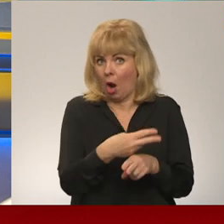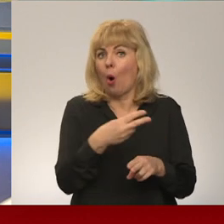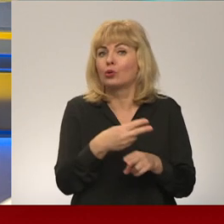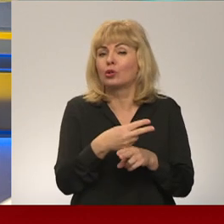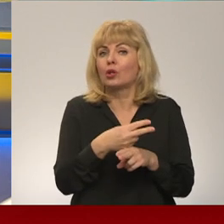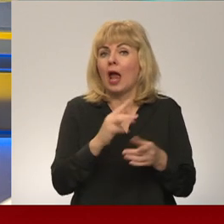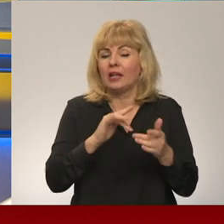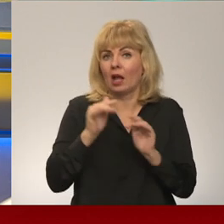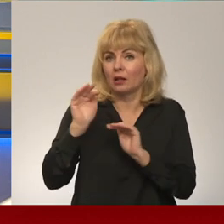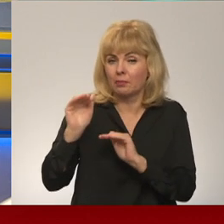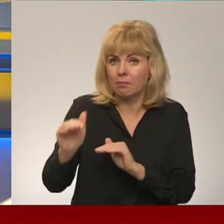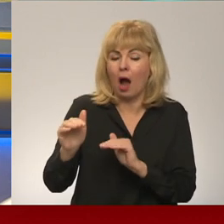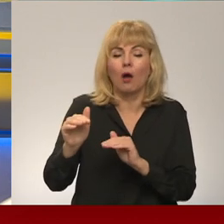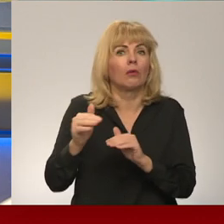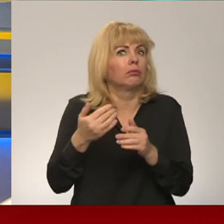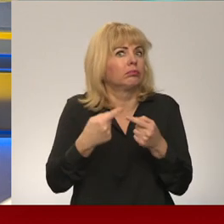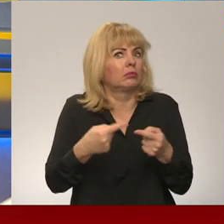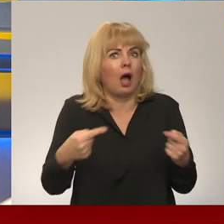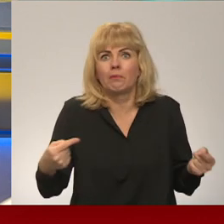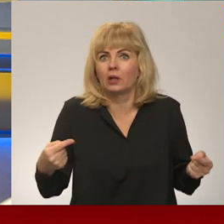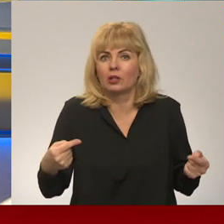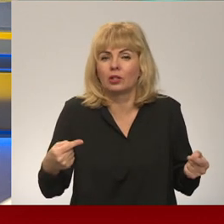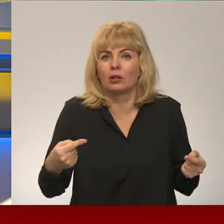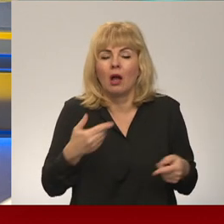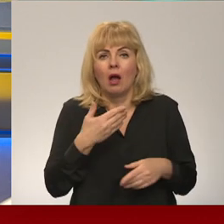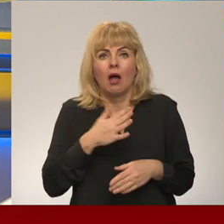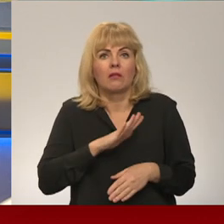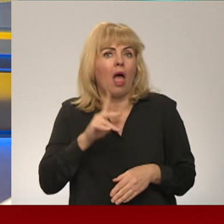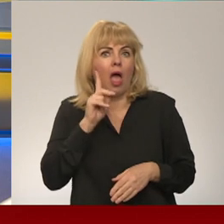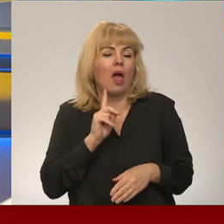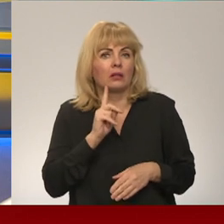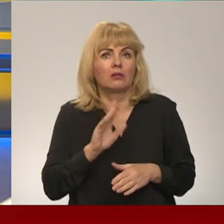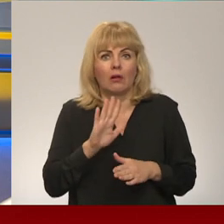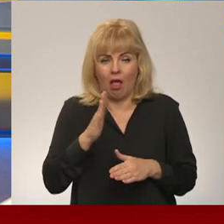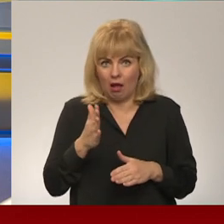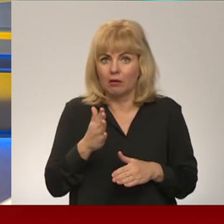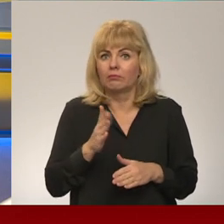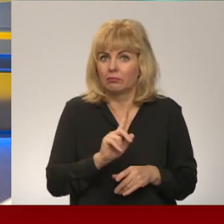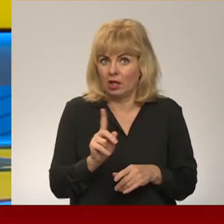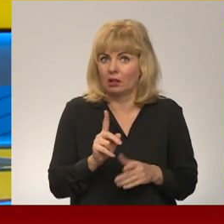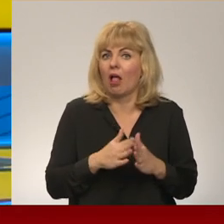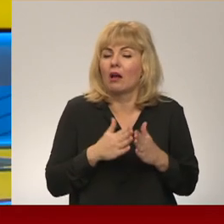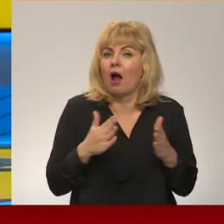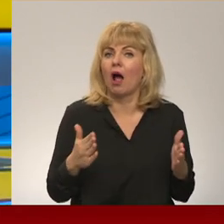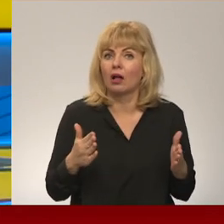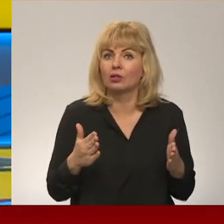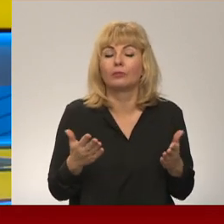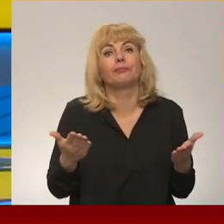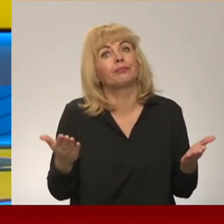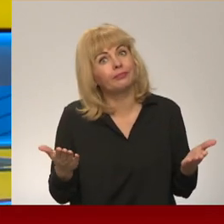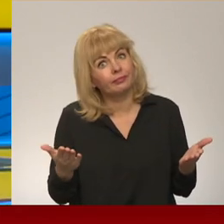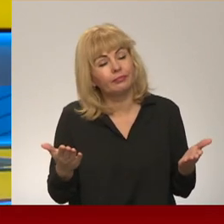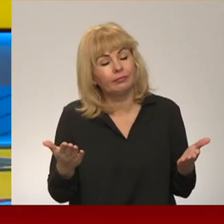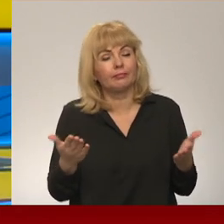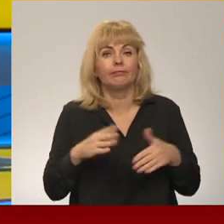ko tam līdzīgu, tas vismaz neērtības labākajā gadījumā ir diezgan liels? Jā, nu, kadrā ziņā,